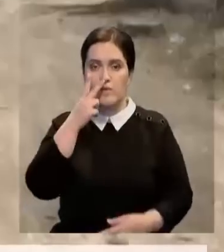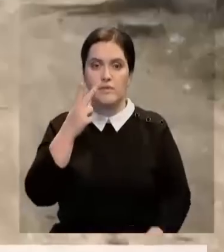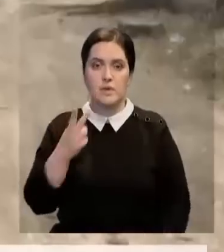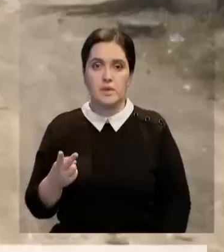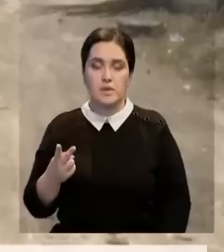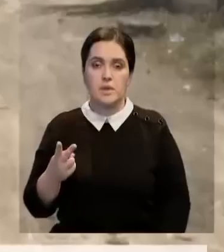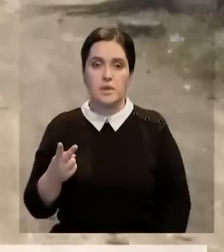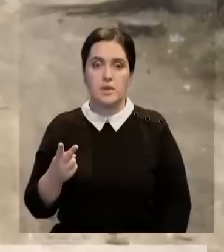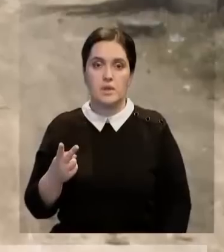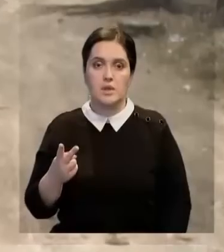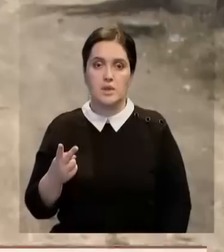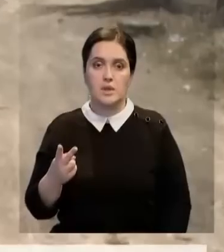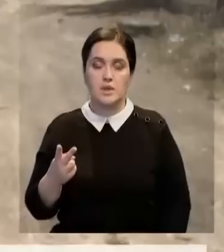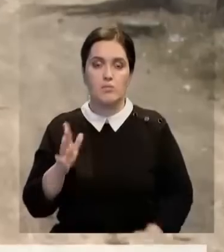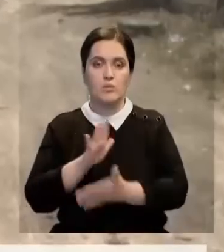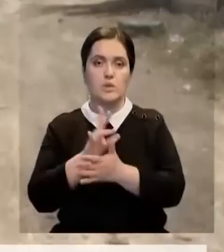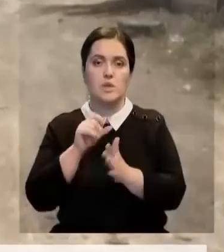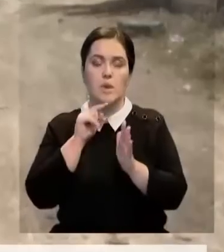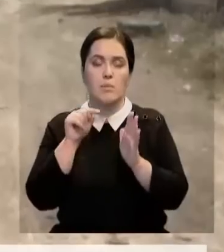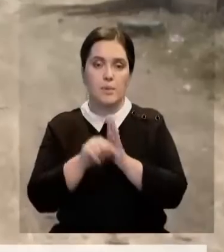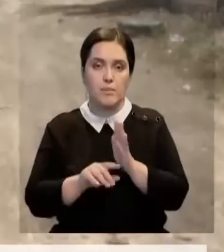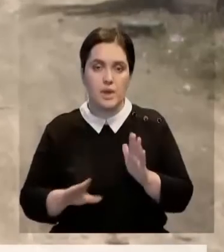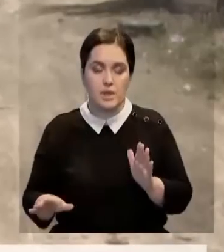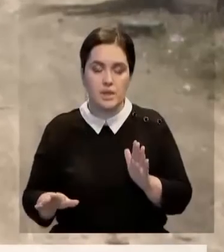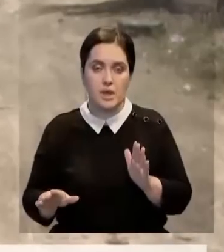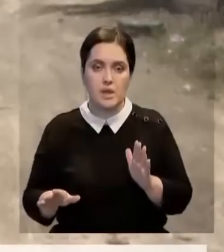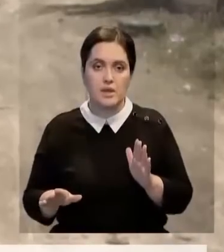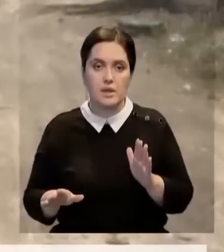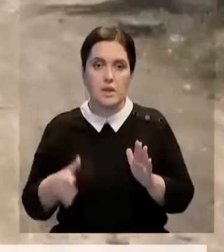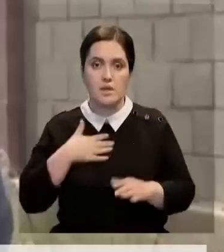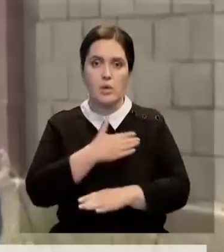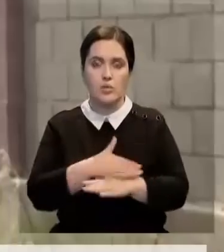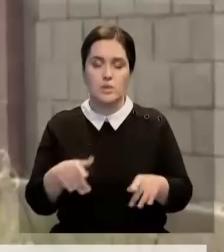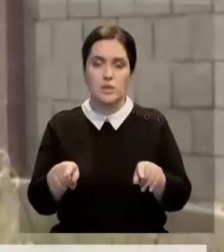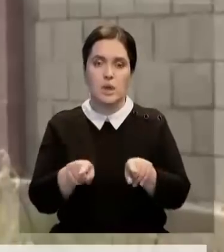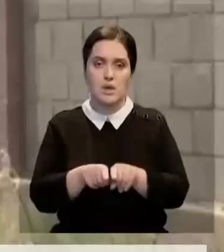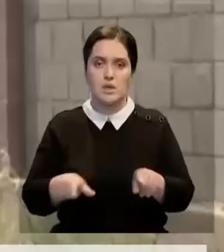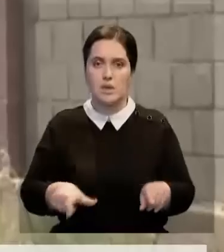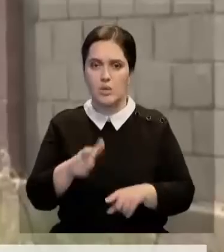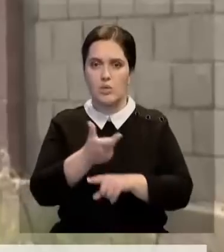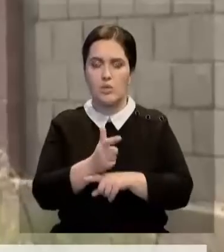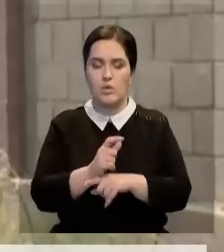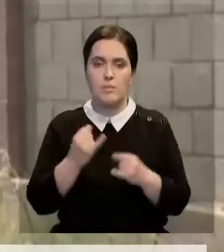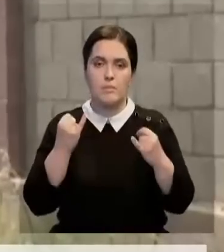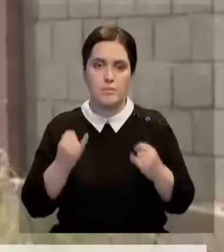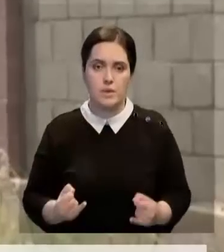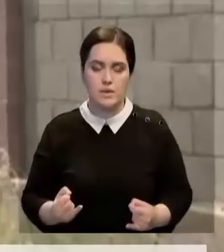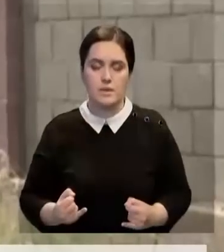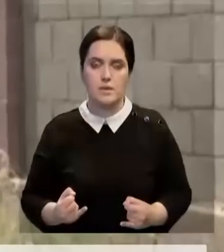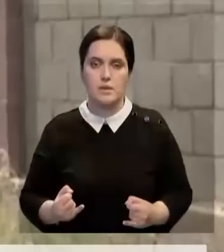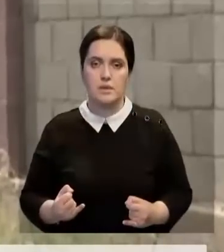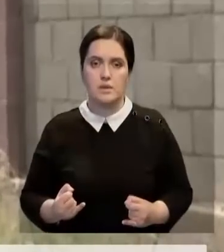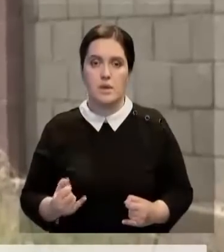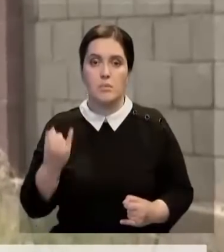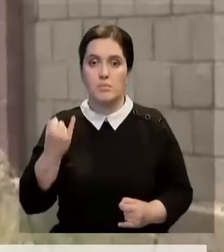сам сделал, закрыл, чтобы мусор не попал. Вот улица наша такая. Дороги в очень плохом состоянии.